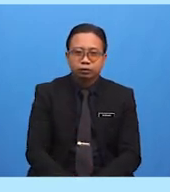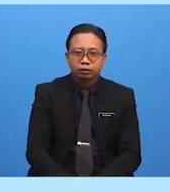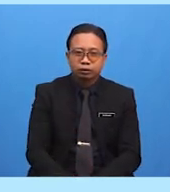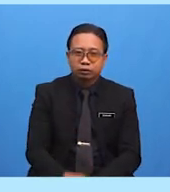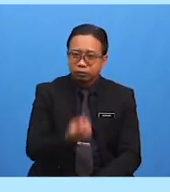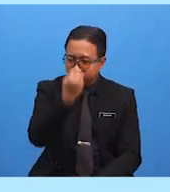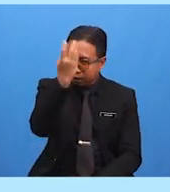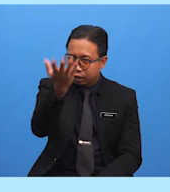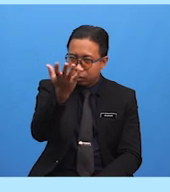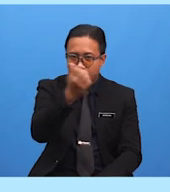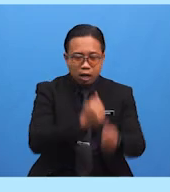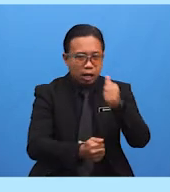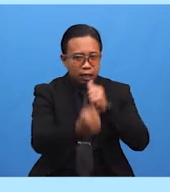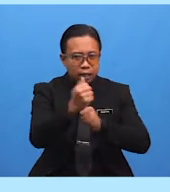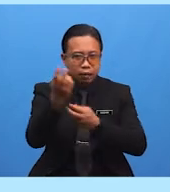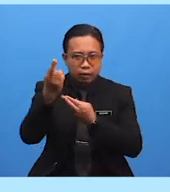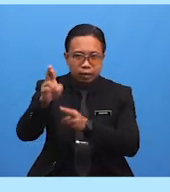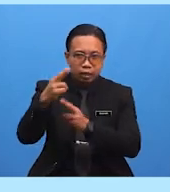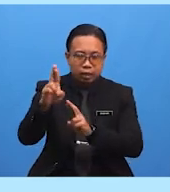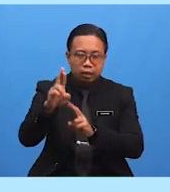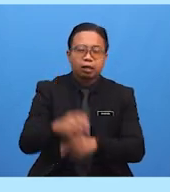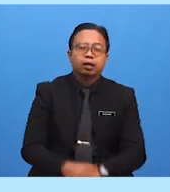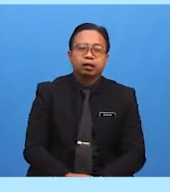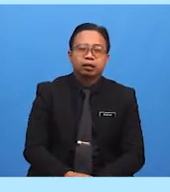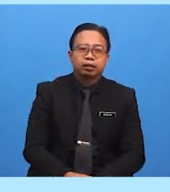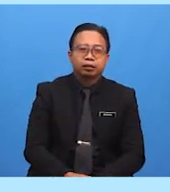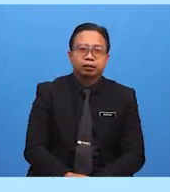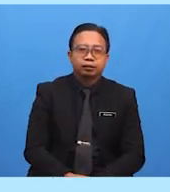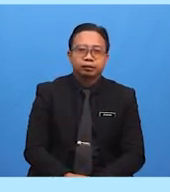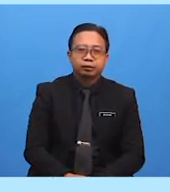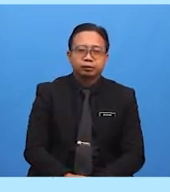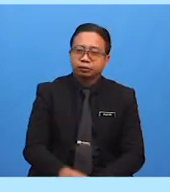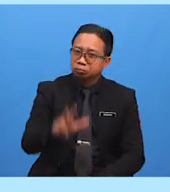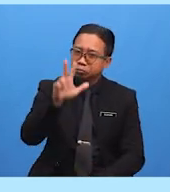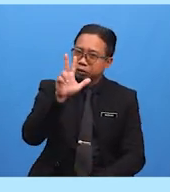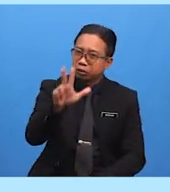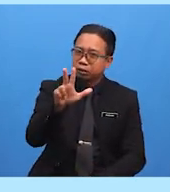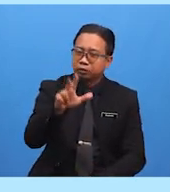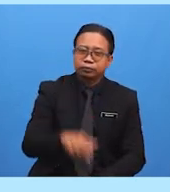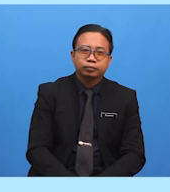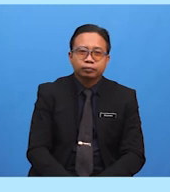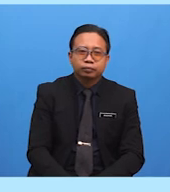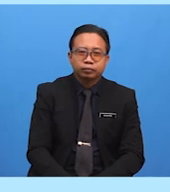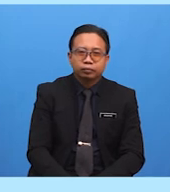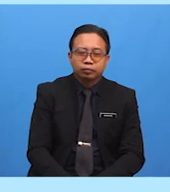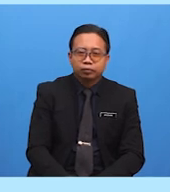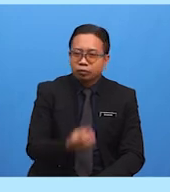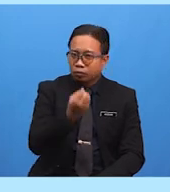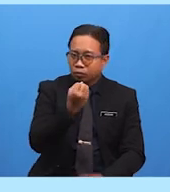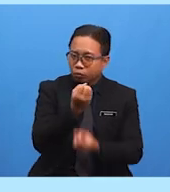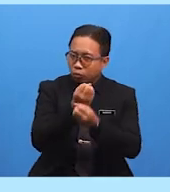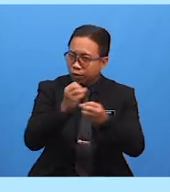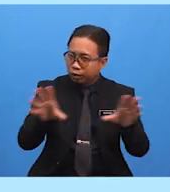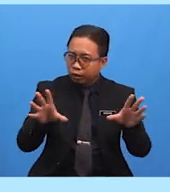menjelaskan Adap-Adap Rehlah Ketiga, menghuraikan